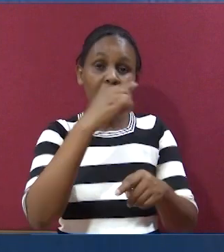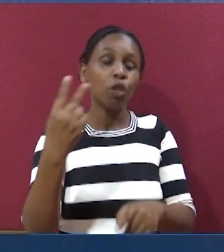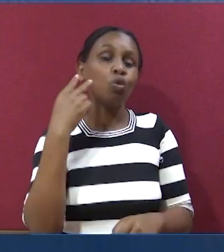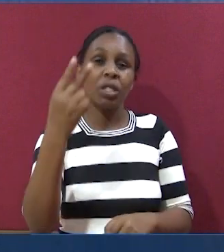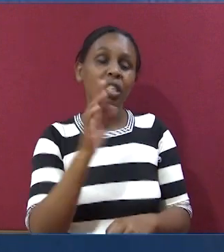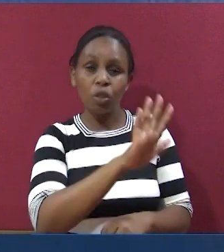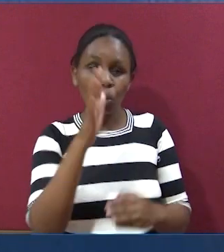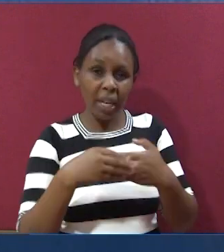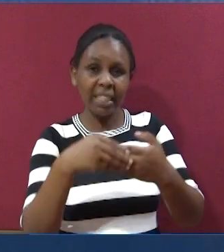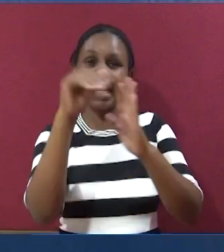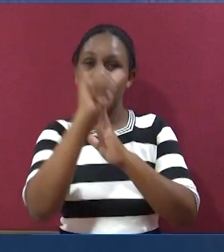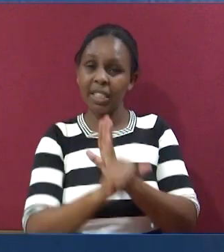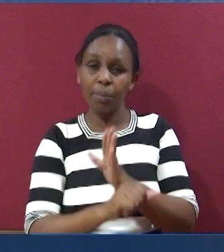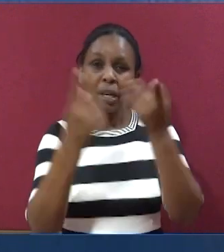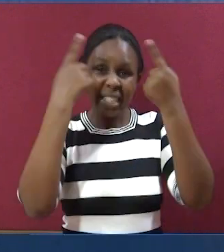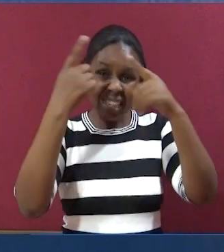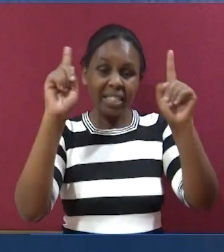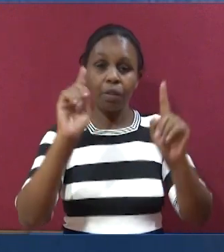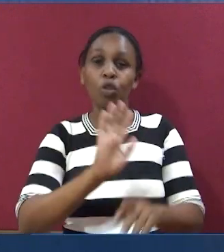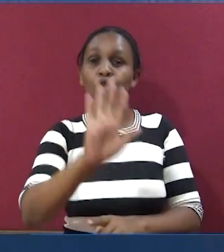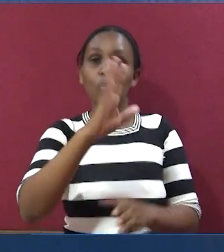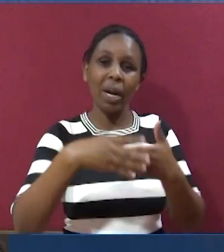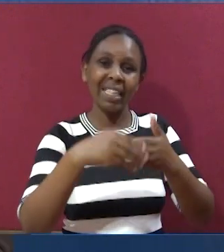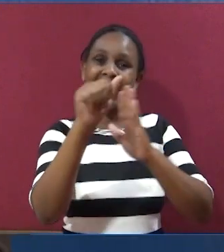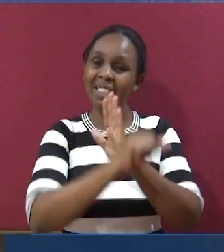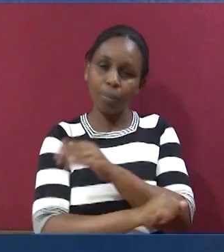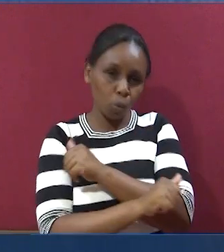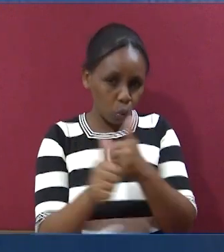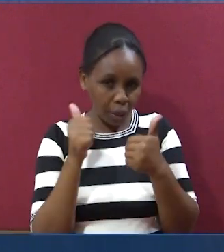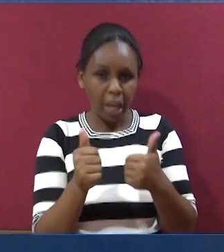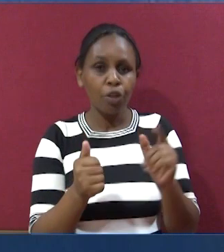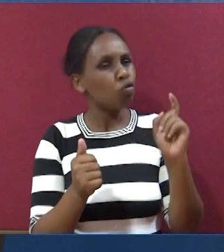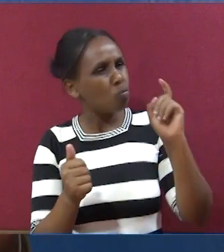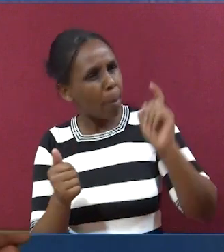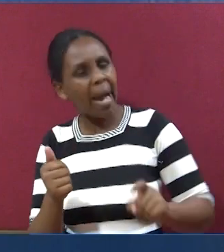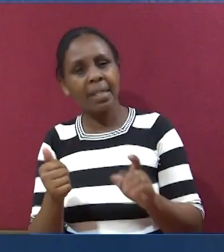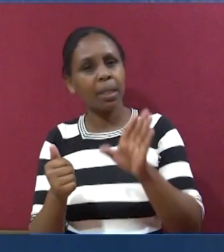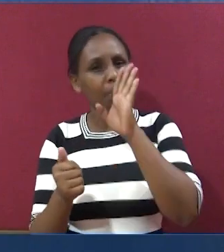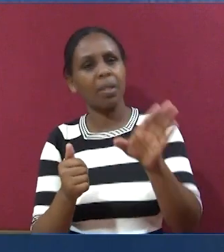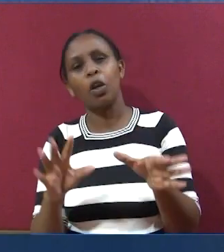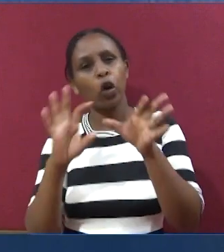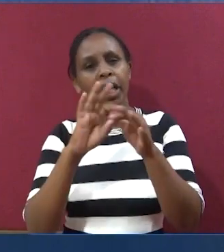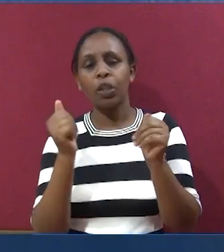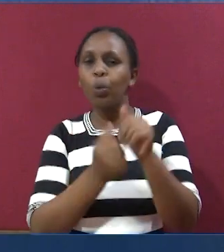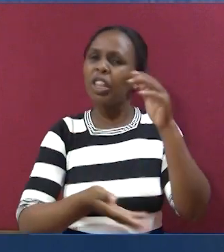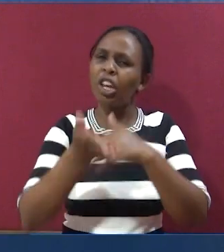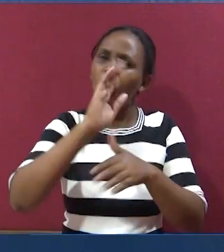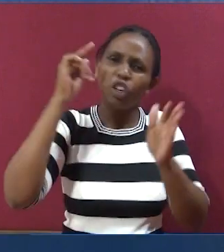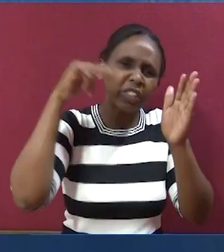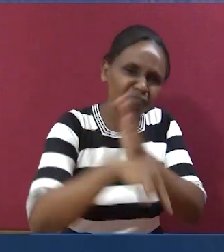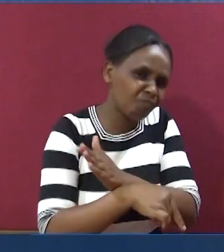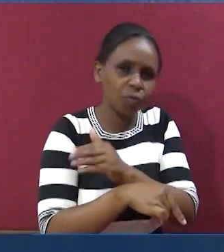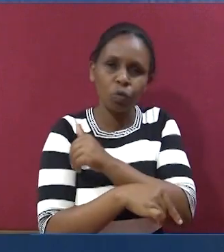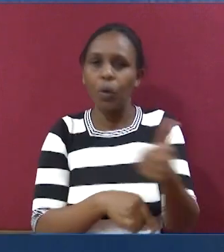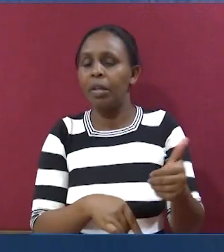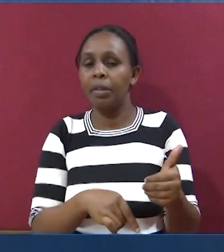kukuona, uongozi wako umefanikishwa. Kama unataka kuona uongozi wako, uko sawa sawa. Lazima uwe, umeungana